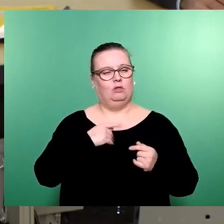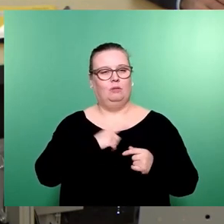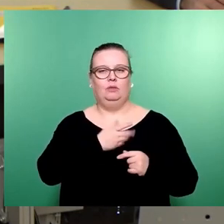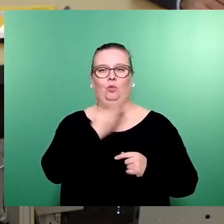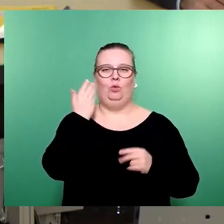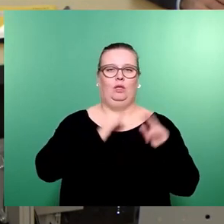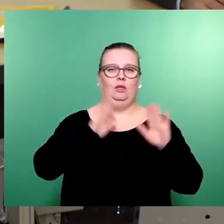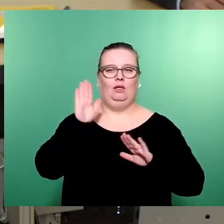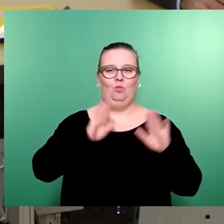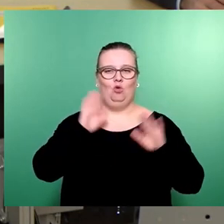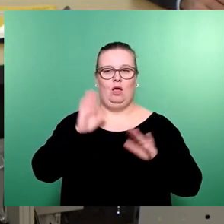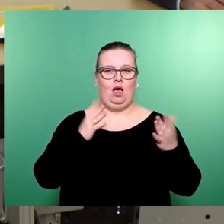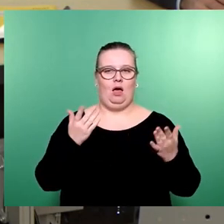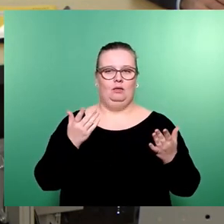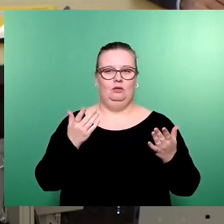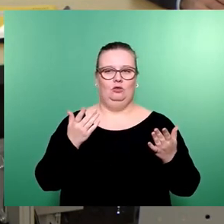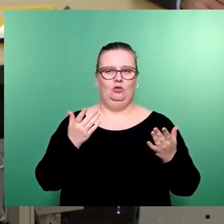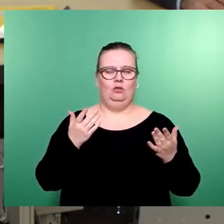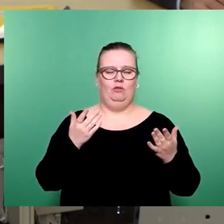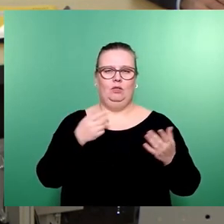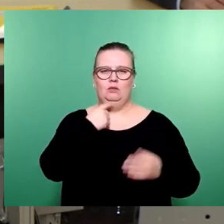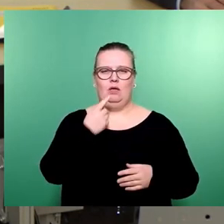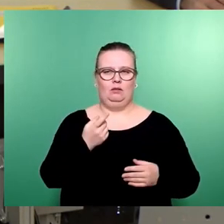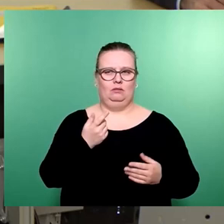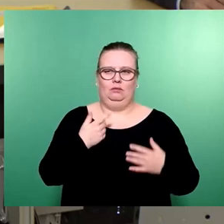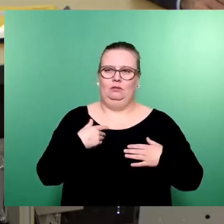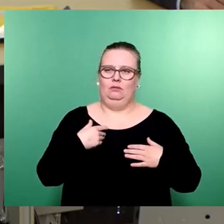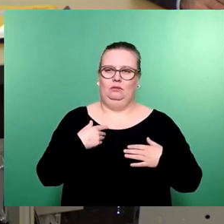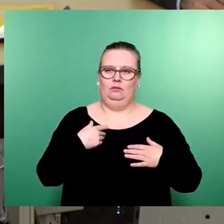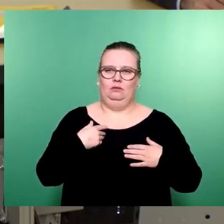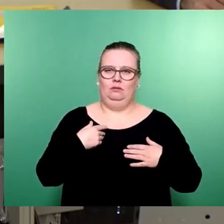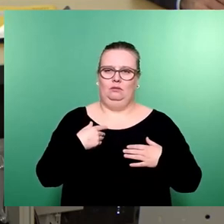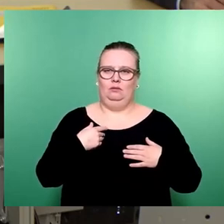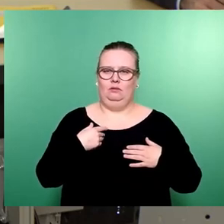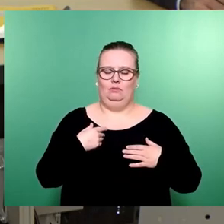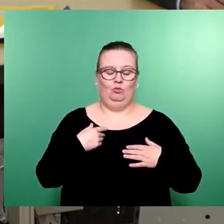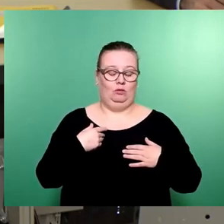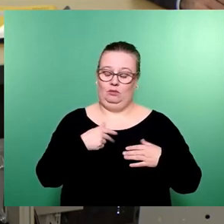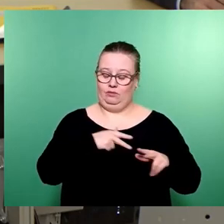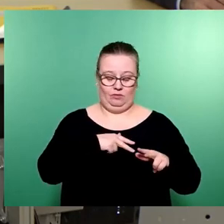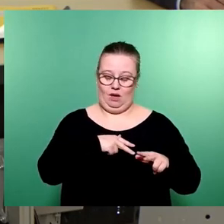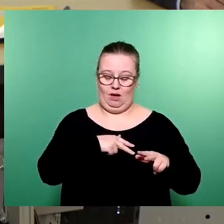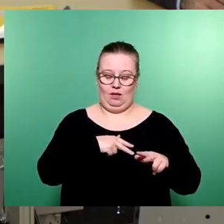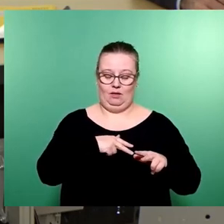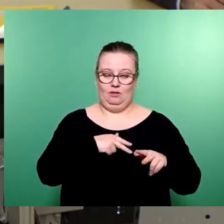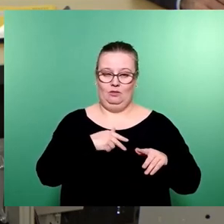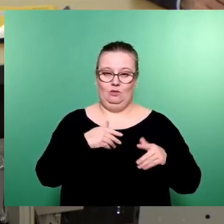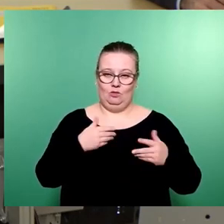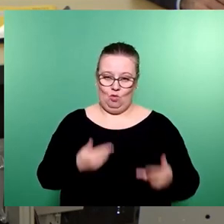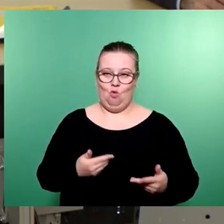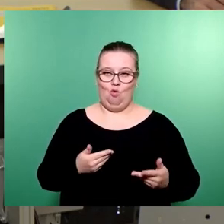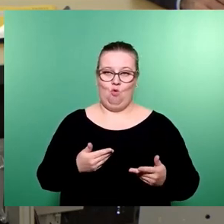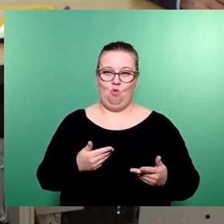bezeichnet haben. Das ist es, das ist es, meine Damen und Herren, das ist es und das möchte ich betonen,